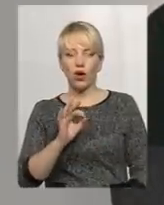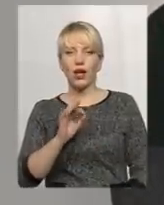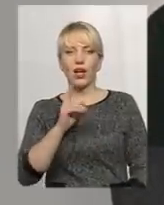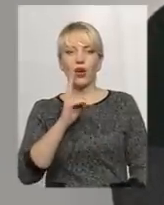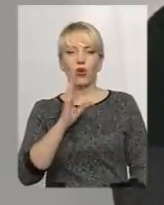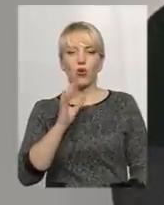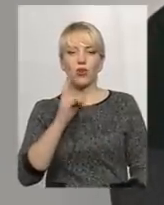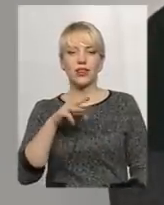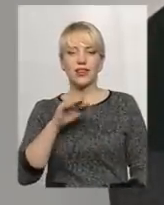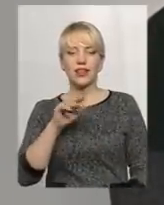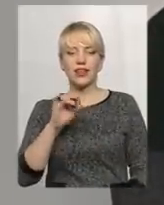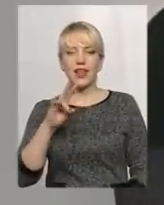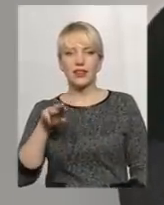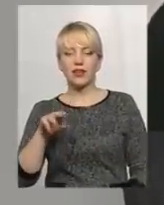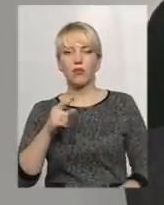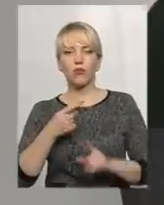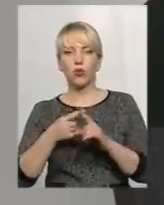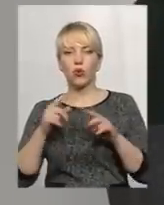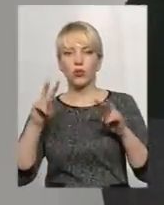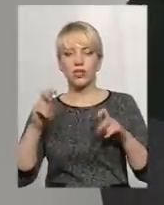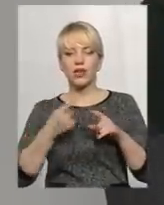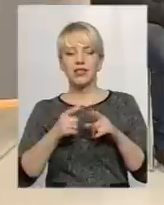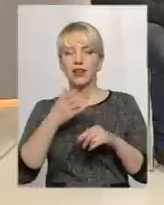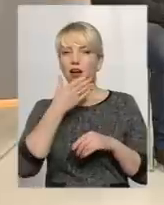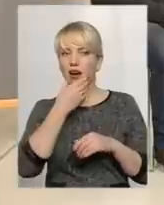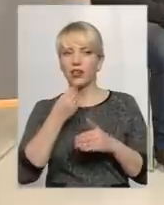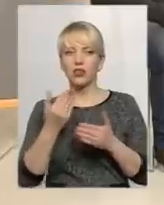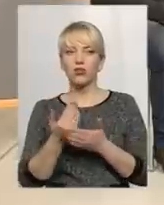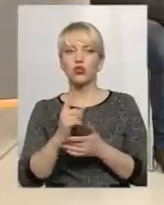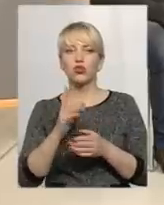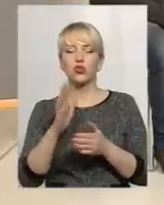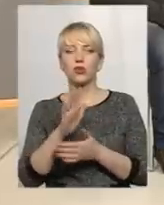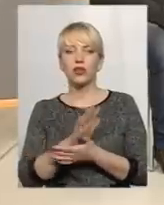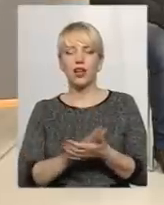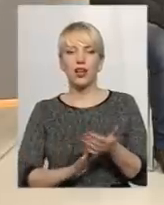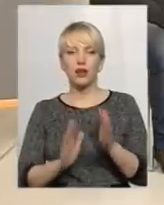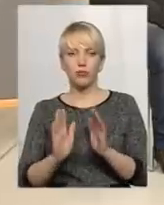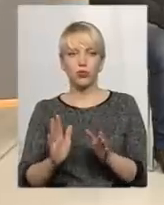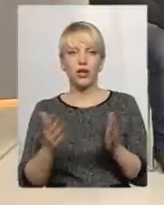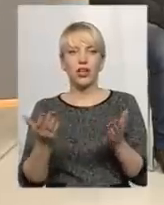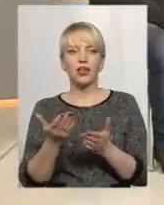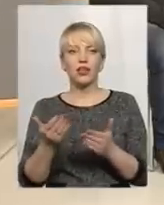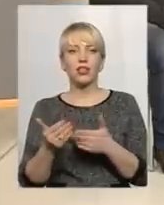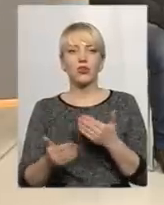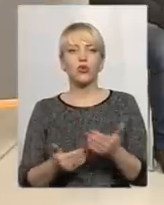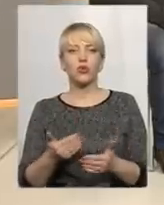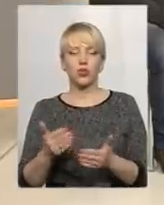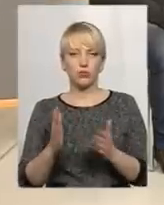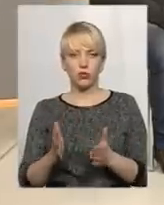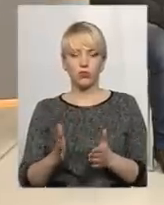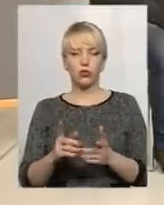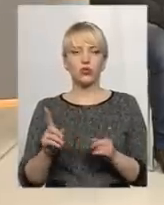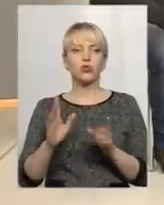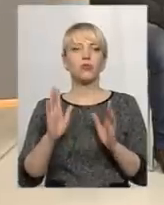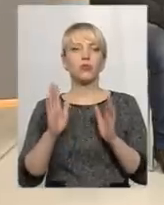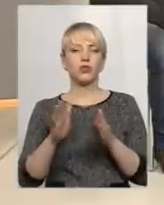Це гарні новини Що далі буде за, ну, власне, які кроки, що мало би далі відбутися?